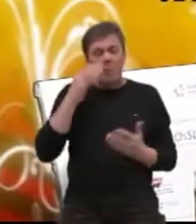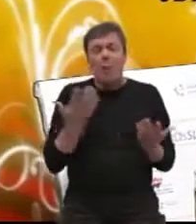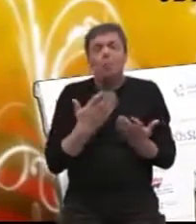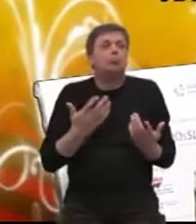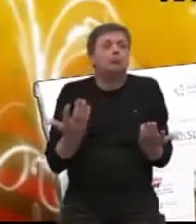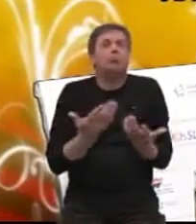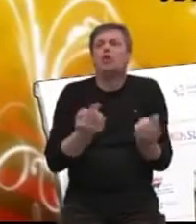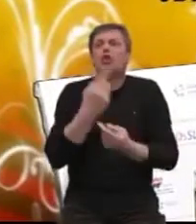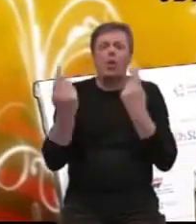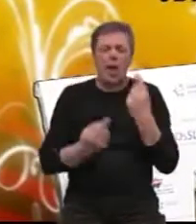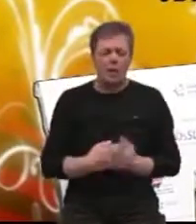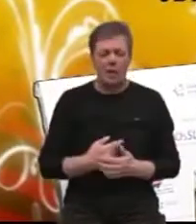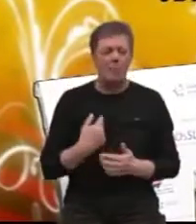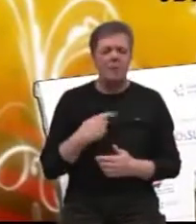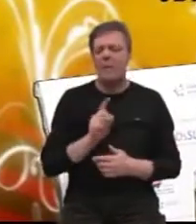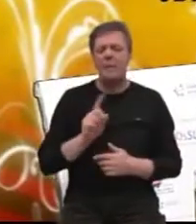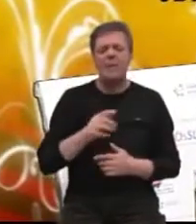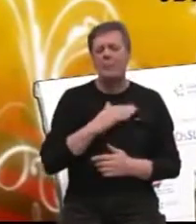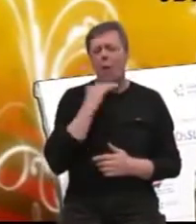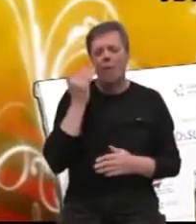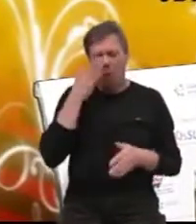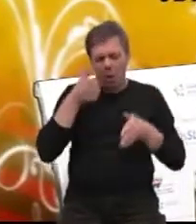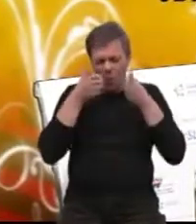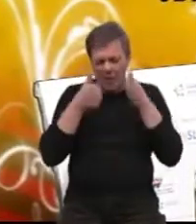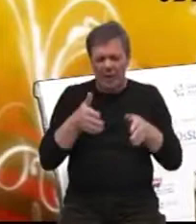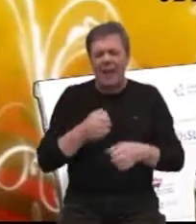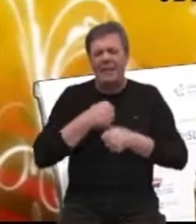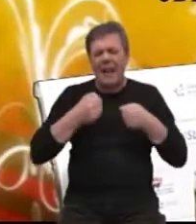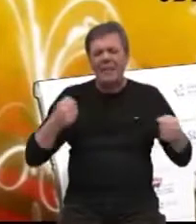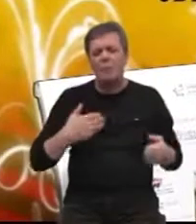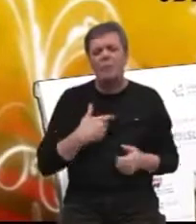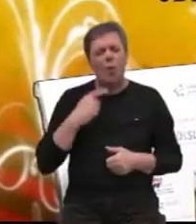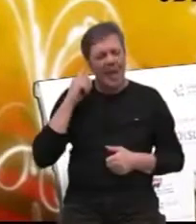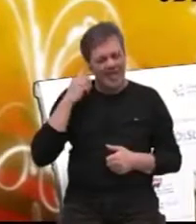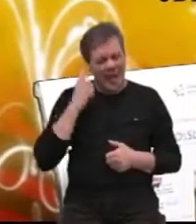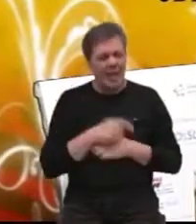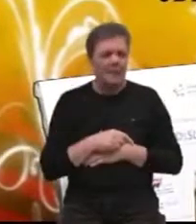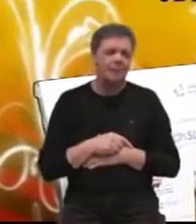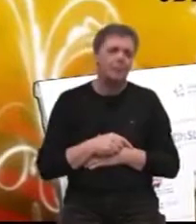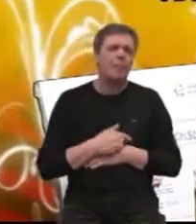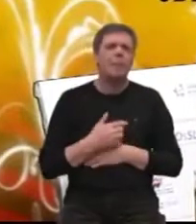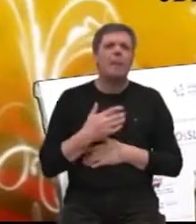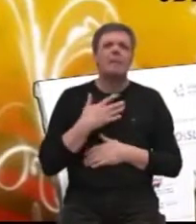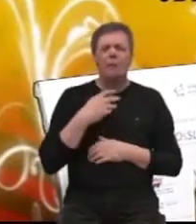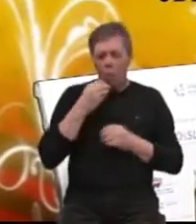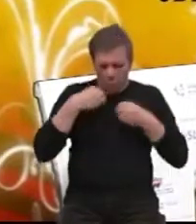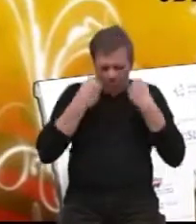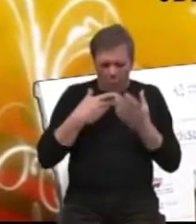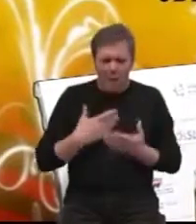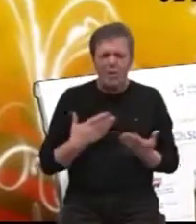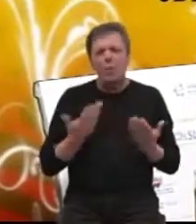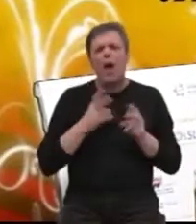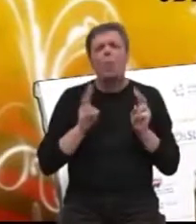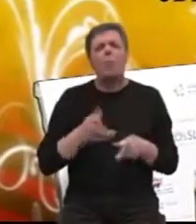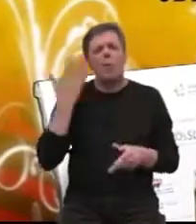nešto. Znači, nismo dovoljno skoncentrirani da razvijemo svoje znanje, da razvijemo svoju informaciju, da bi